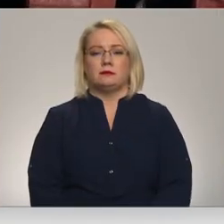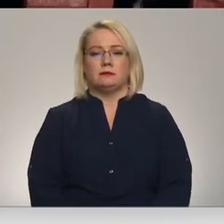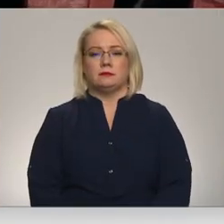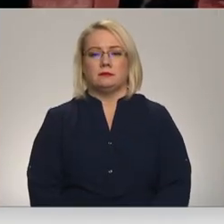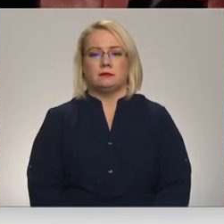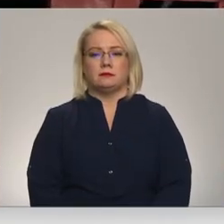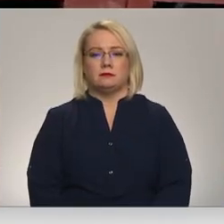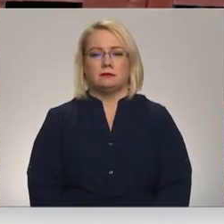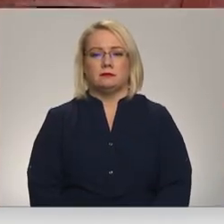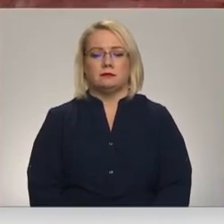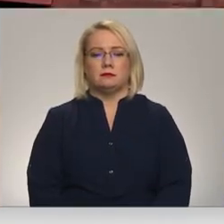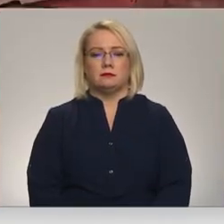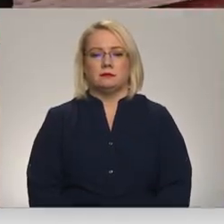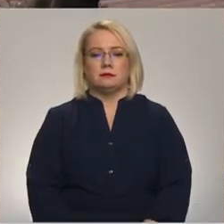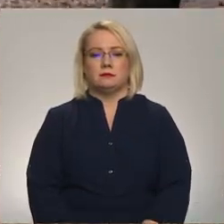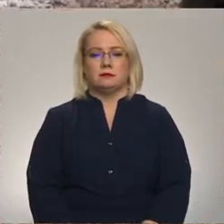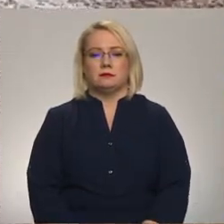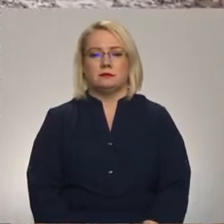Aleksāns Vedotovs, LRT+.